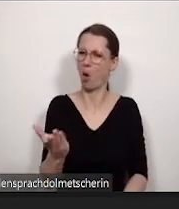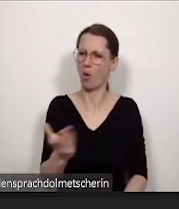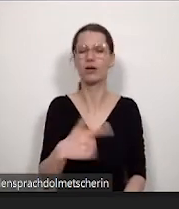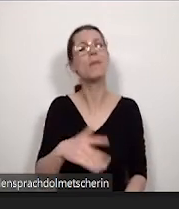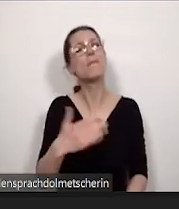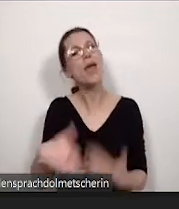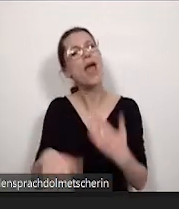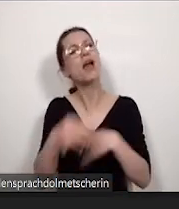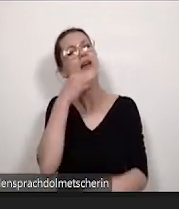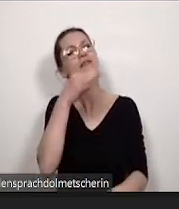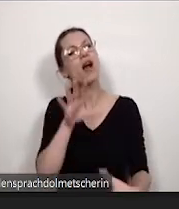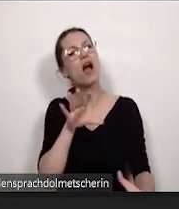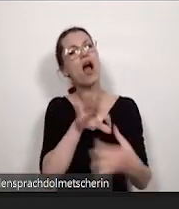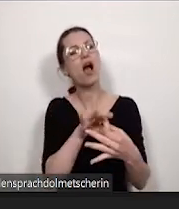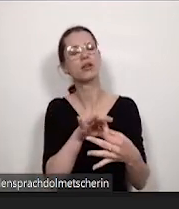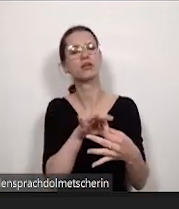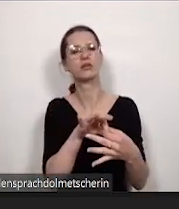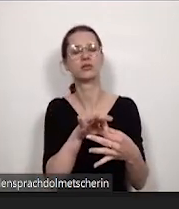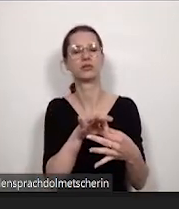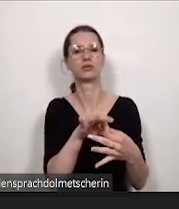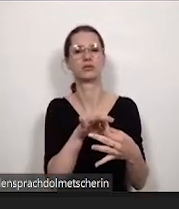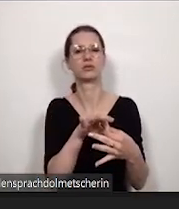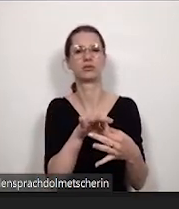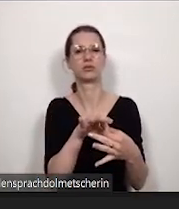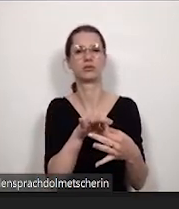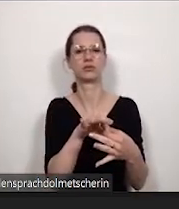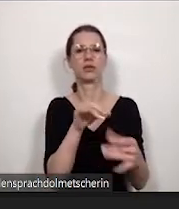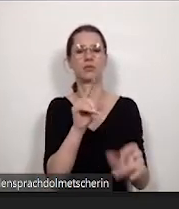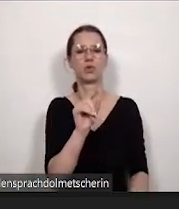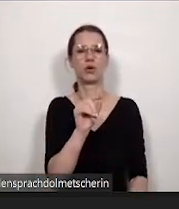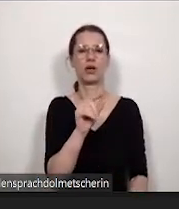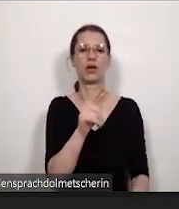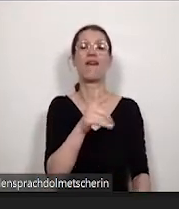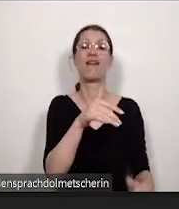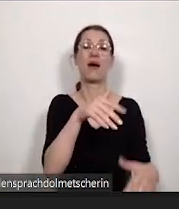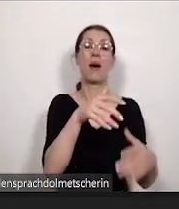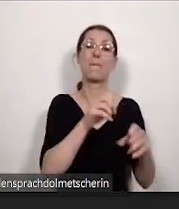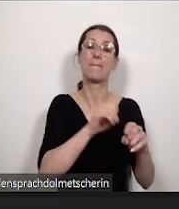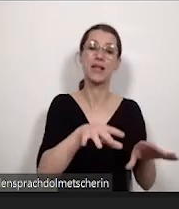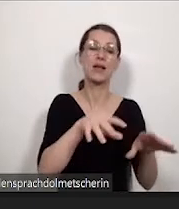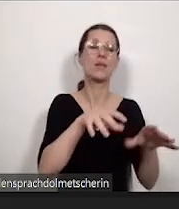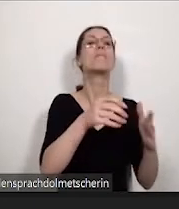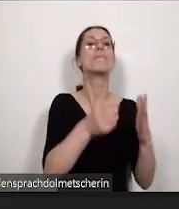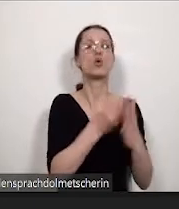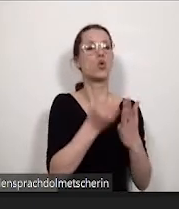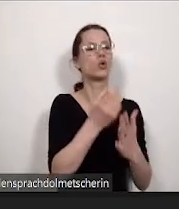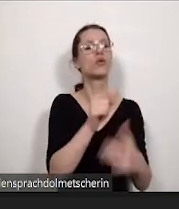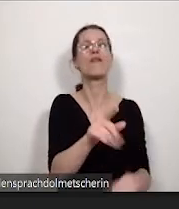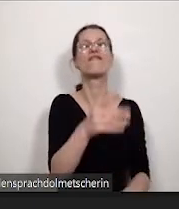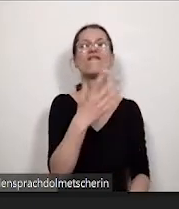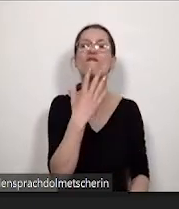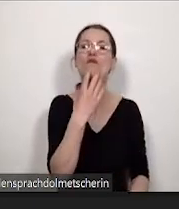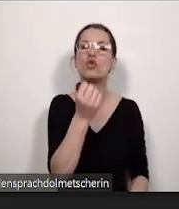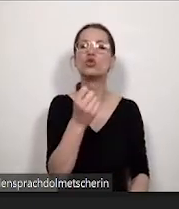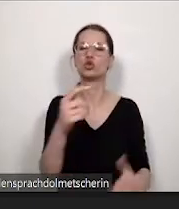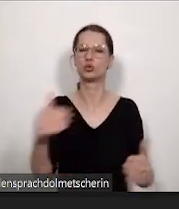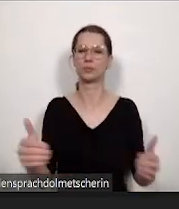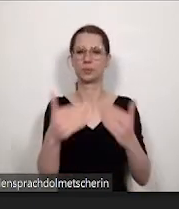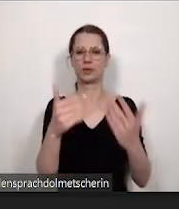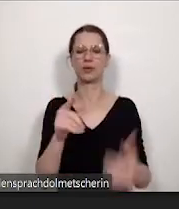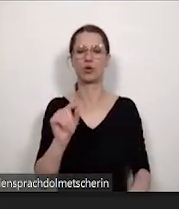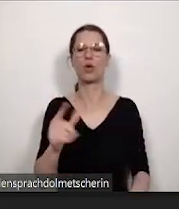es eine Diskrepanz zwischen vorhandenen Medienprodukten und Wünschen und am meisten wurde sich gewünscht, dass